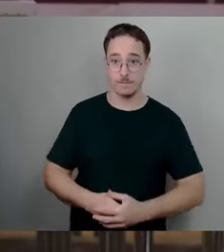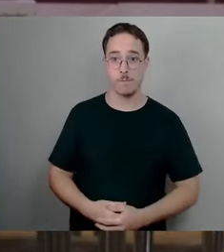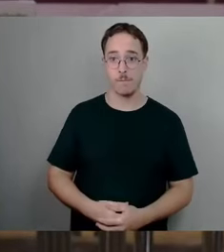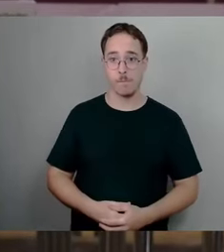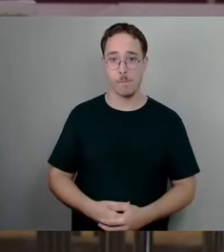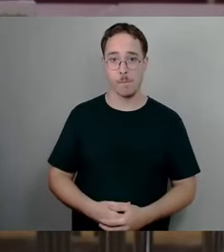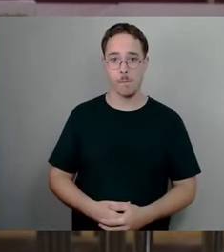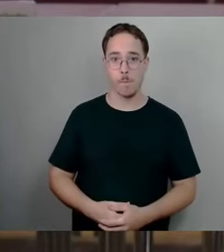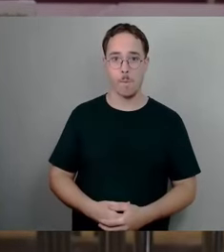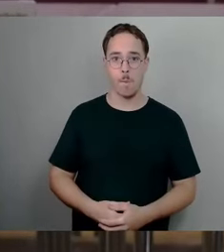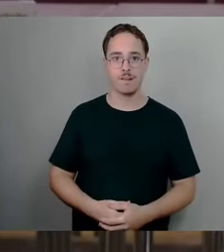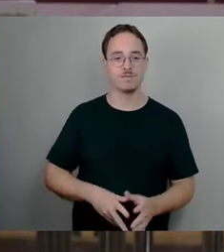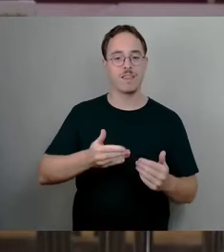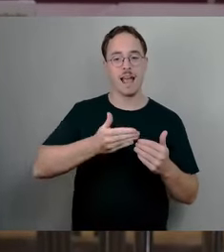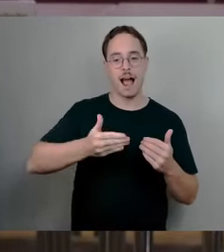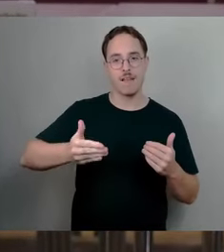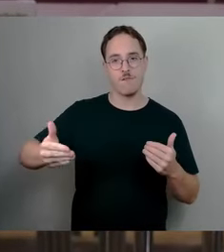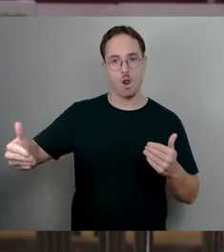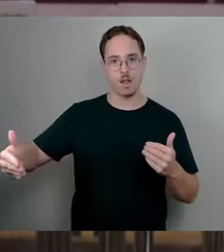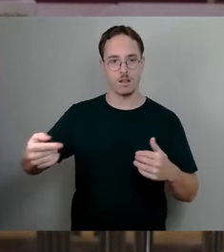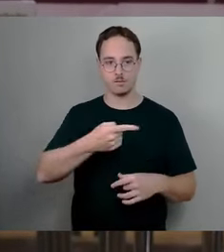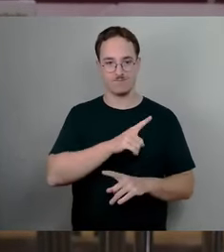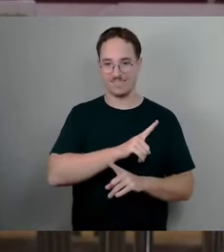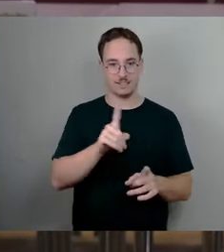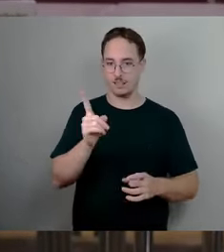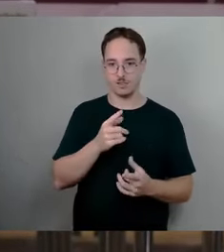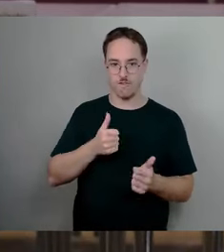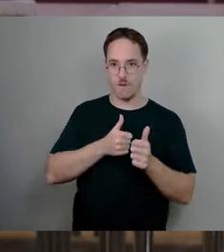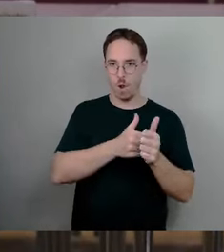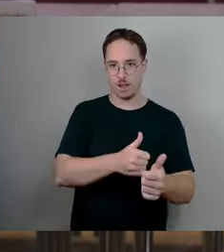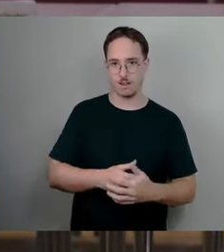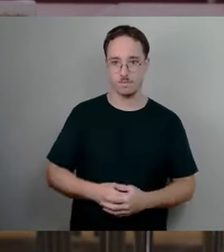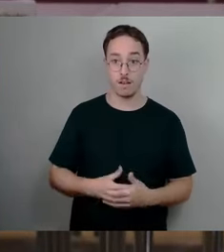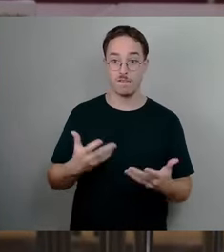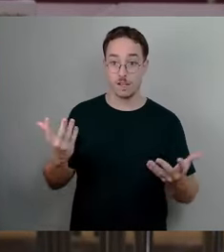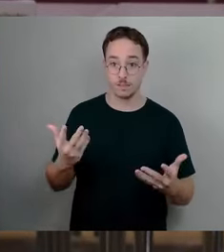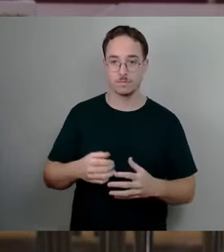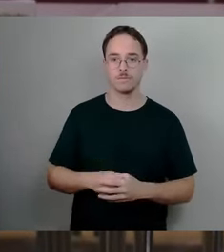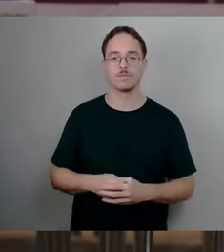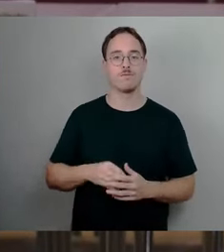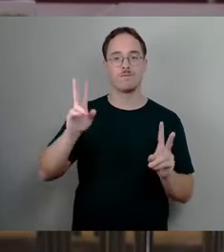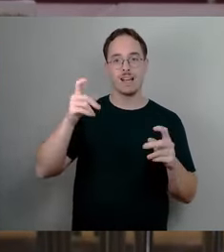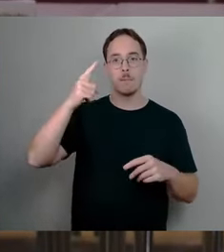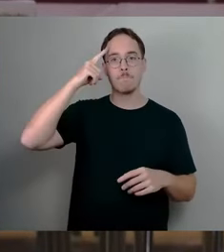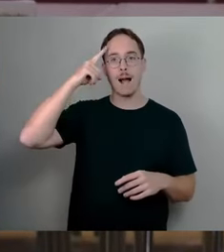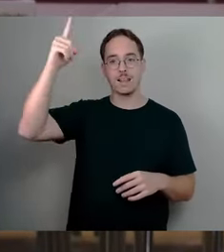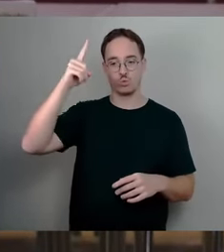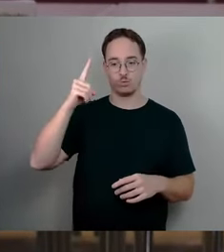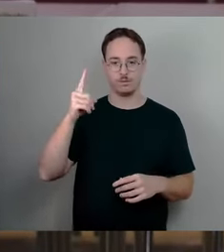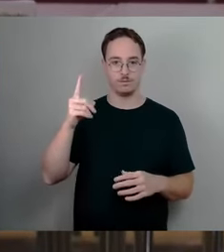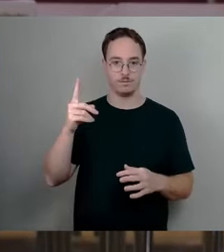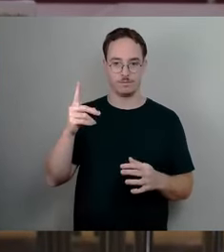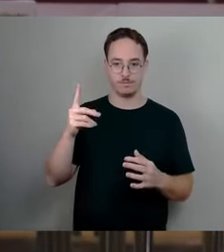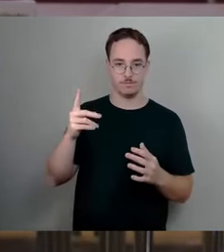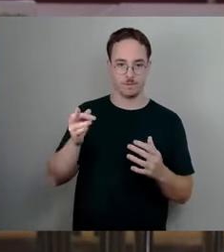eine Reihenfolge, die von Ihrer Seite nicht eingehalten worden ist, im Sinne der Meinungsbildung hier im Dresdner Stadtrat. Ich denke,